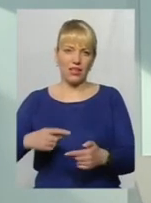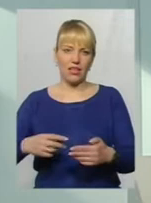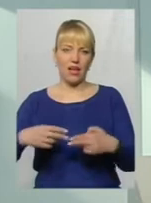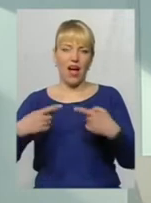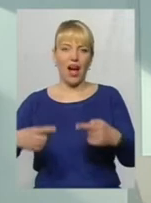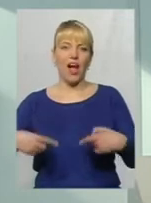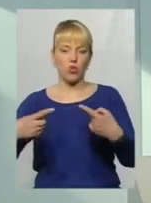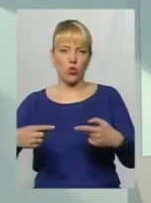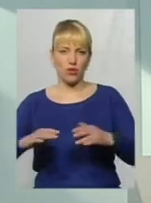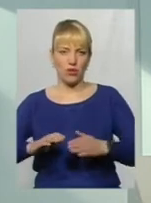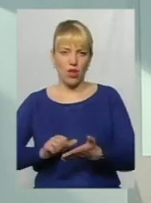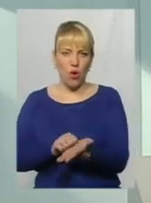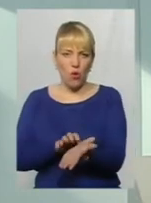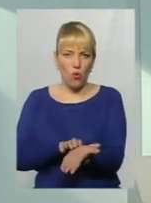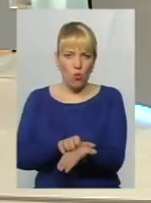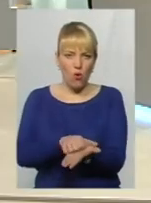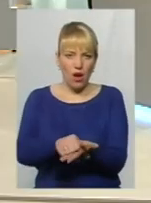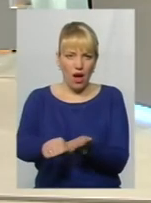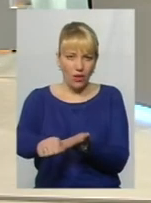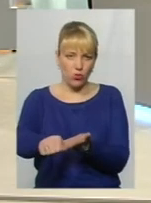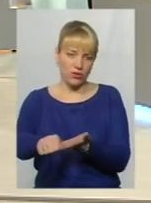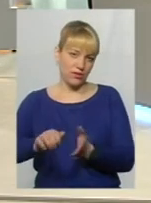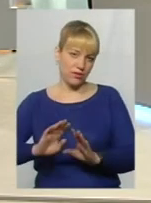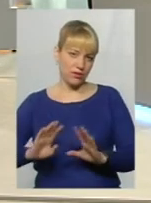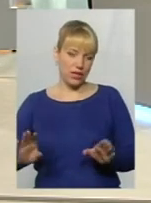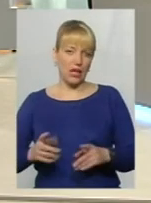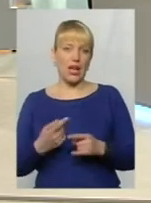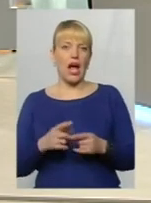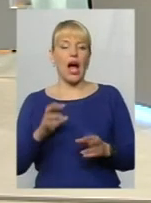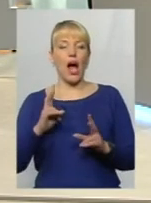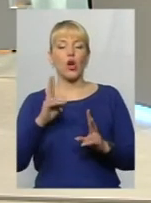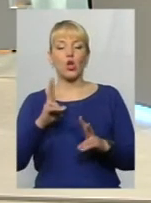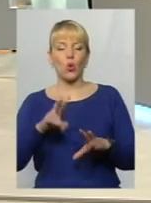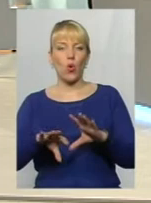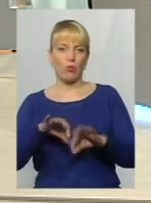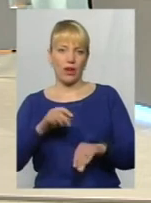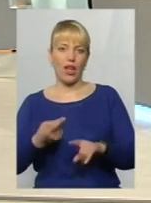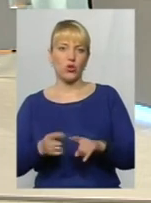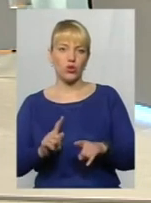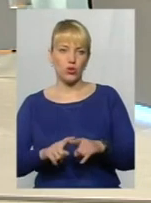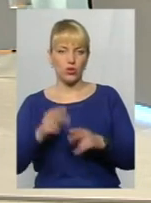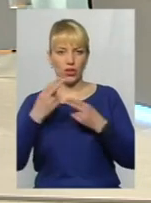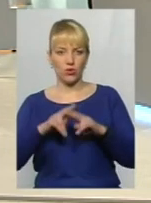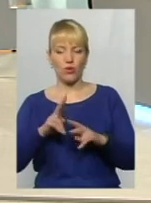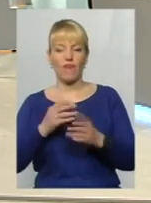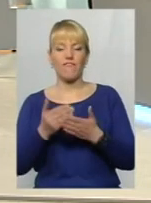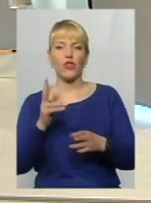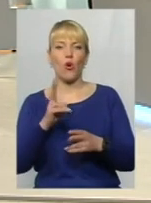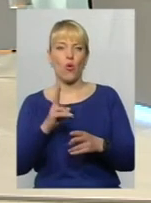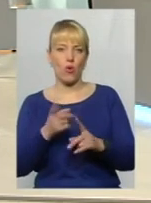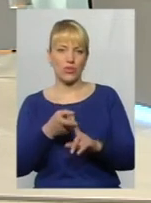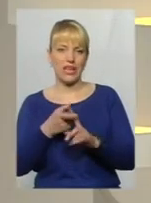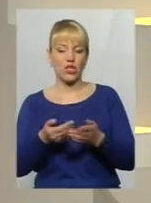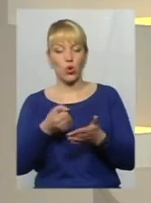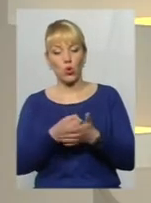асфальт. Тоді, хто взагалі обирає цю технологію, від кого залежить? От ви кажете, до 2016